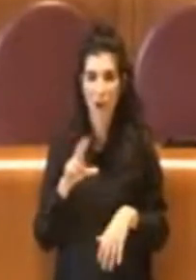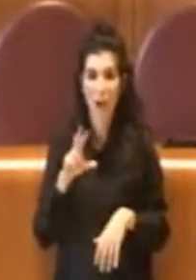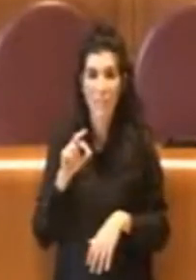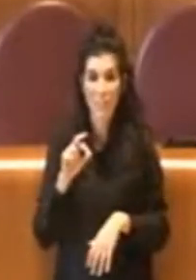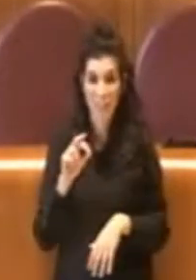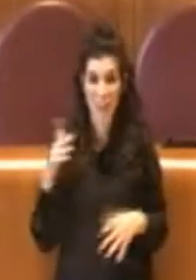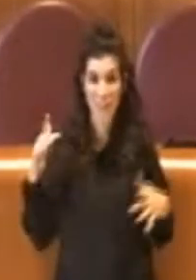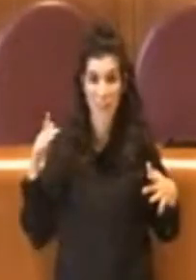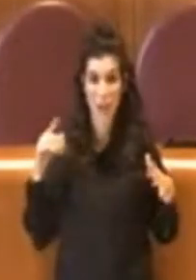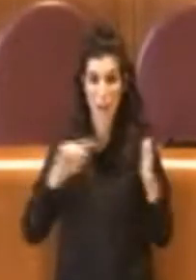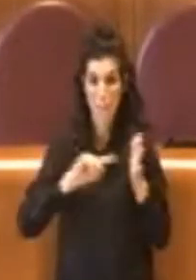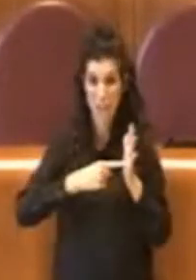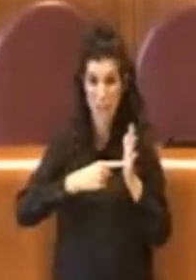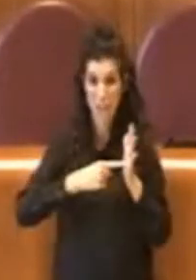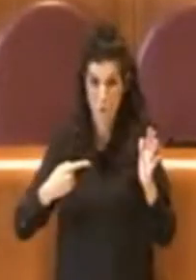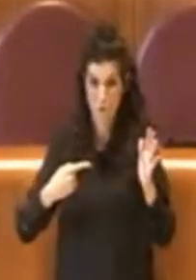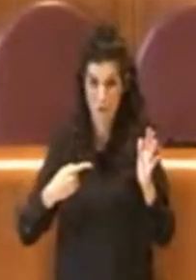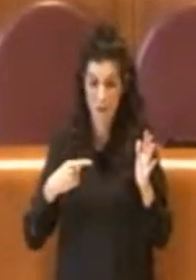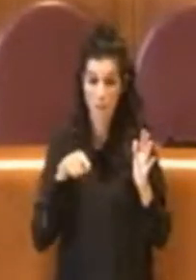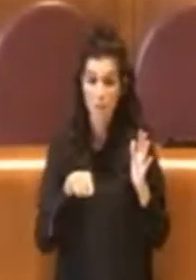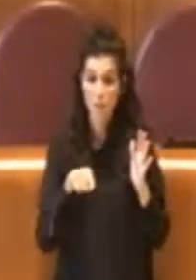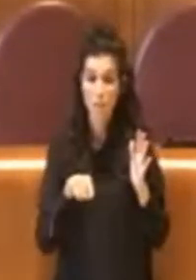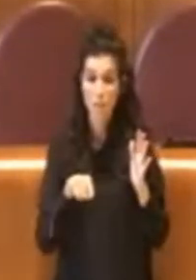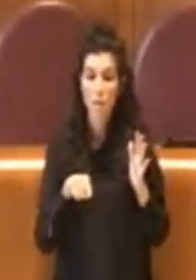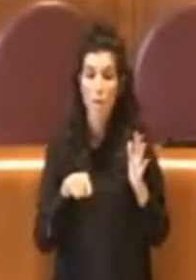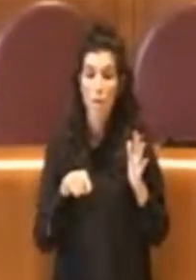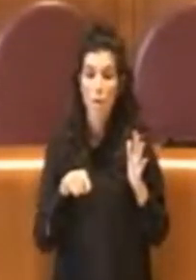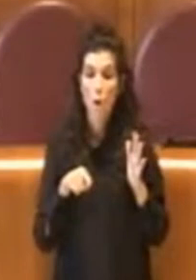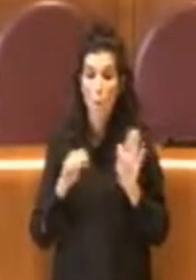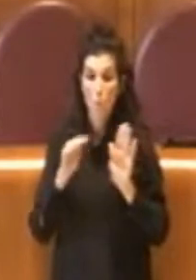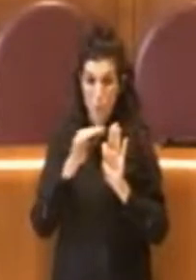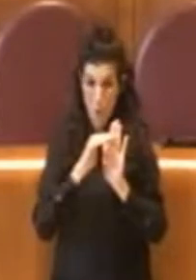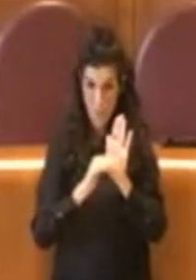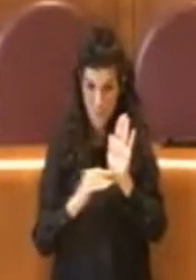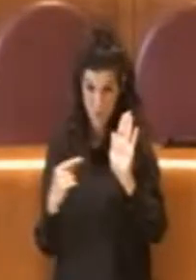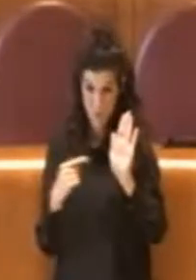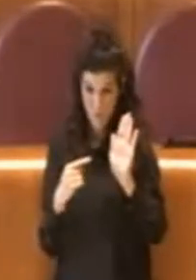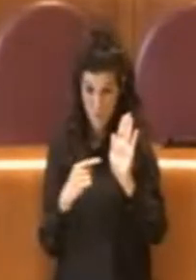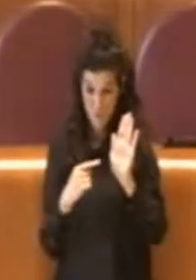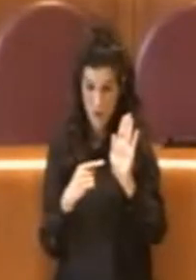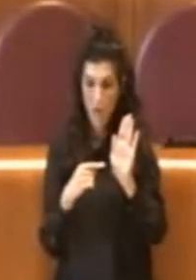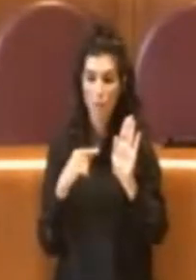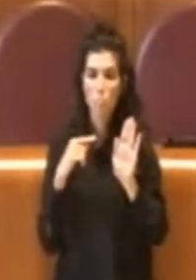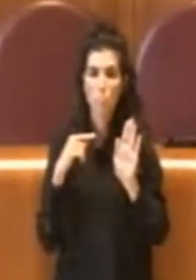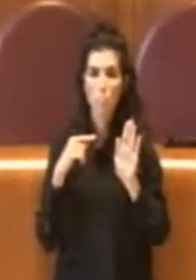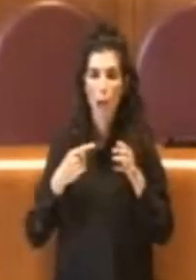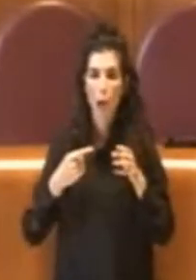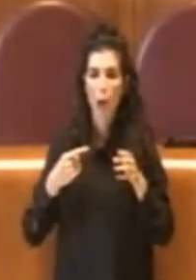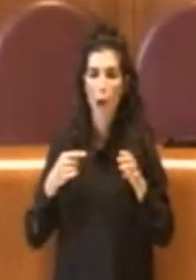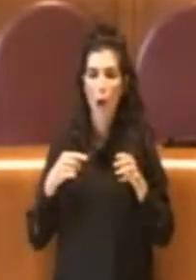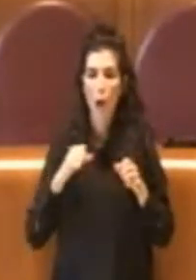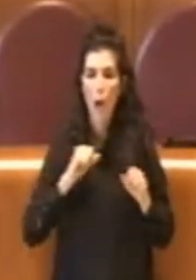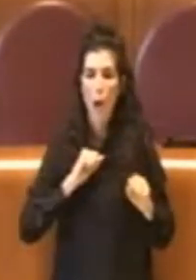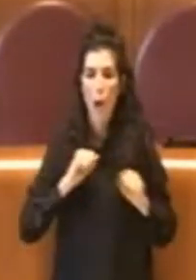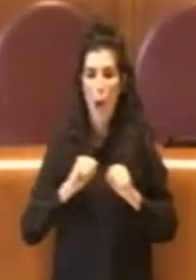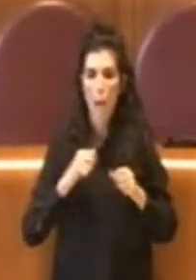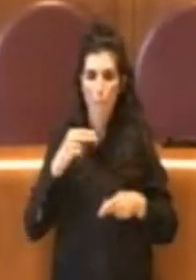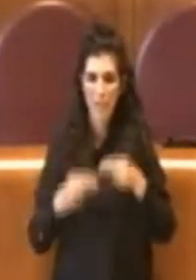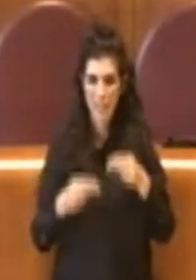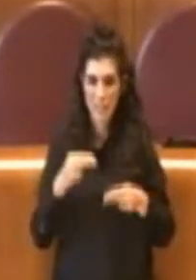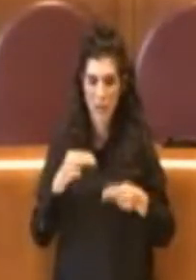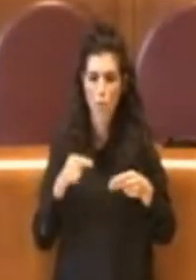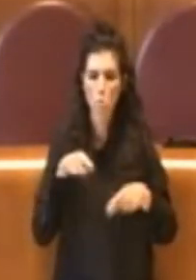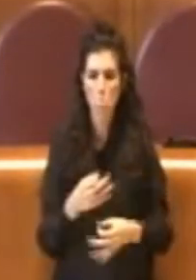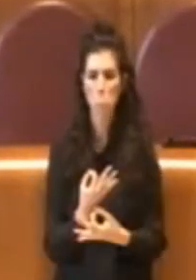Quindi già questo dovrebbe far capire che in termini di programmazione questa amministrazione non solo ha fatto bene,